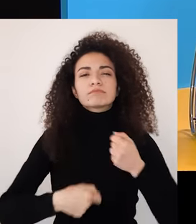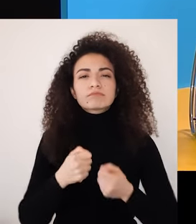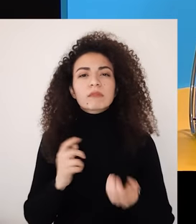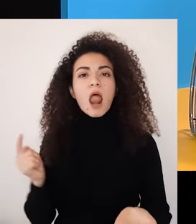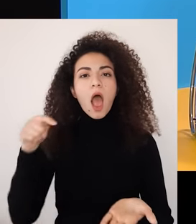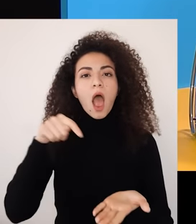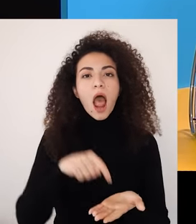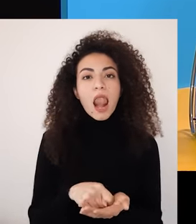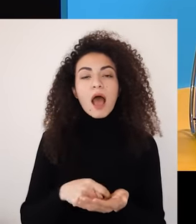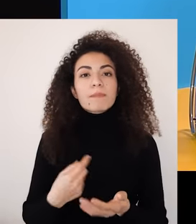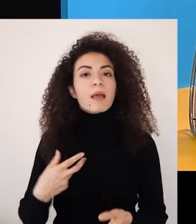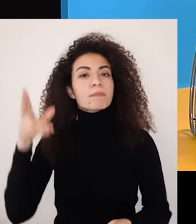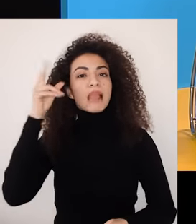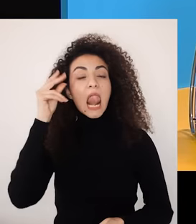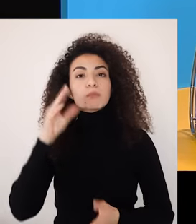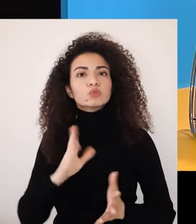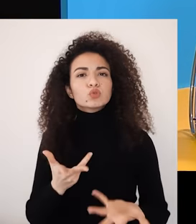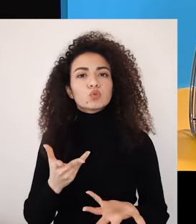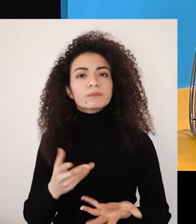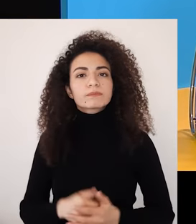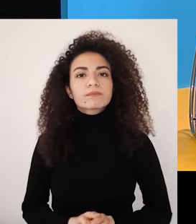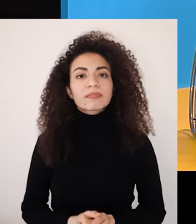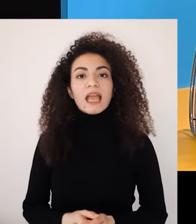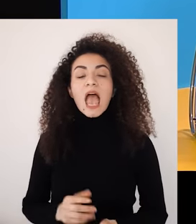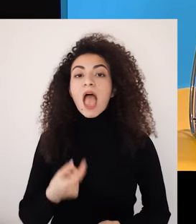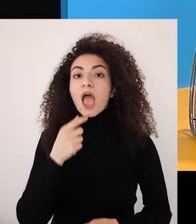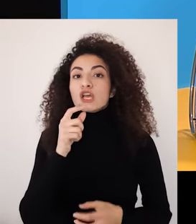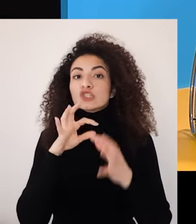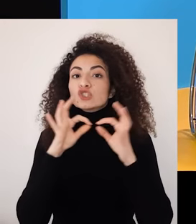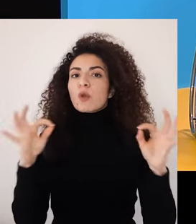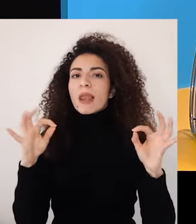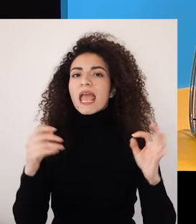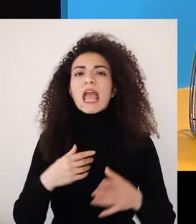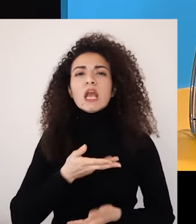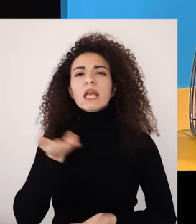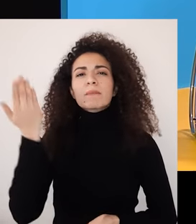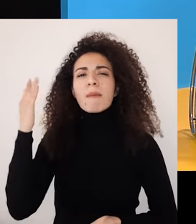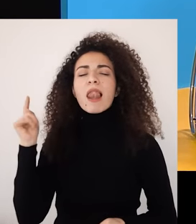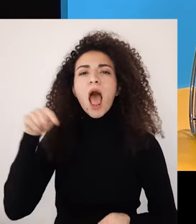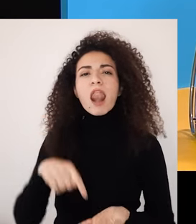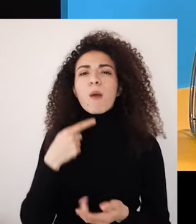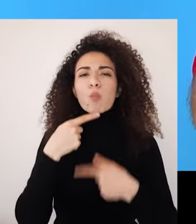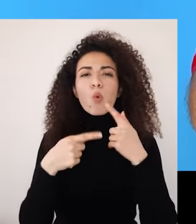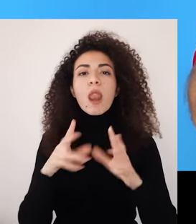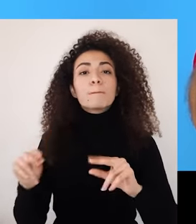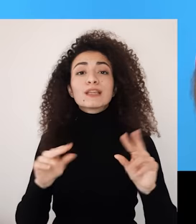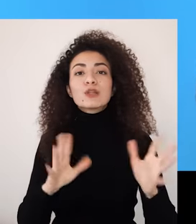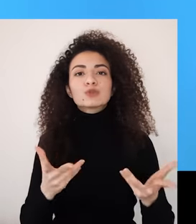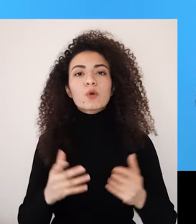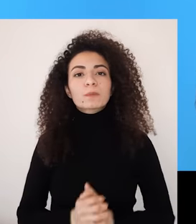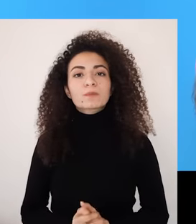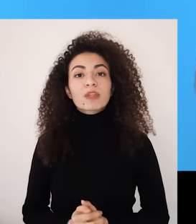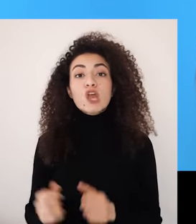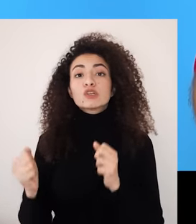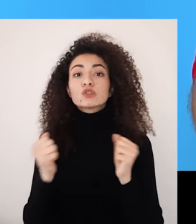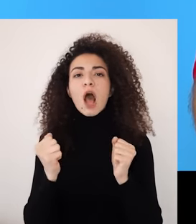الحرف الرابع هو حرف الآي لكلمة insights أو الحكمة والبصيرة يلي بنكتسبها من خبراتنا الشخصية أو خبرات